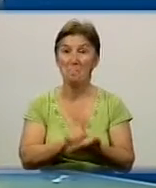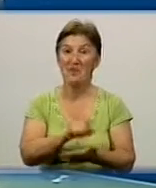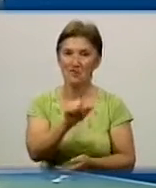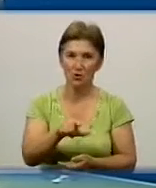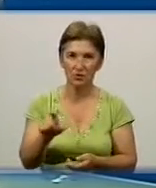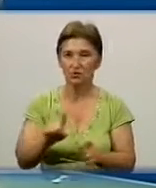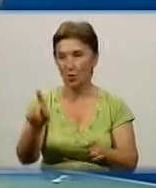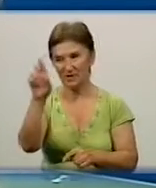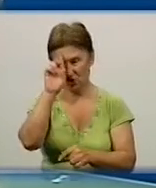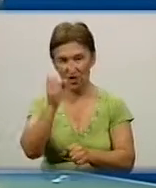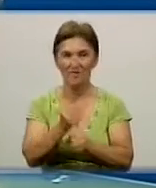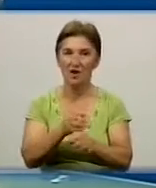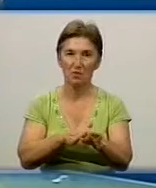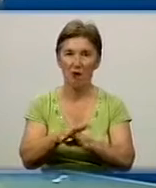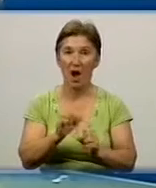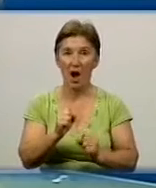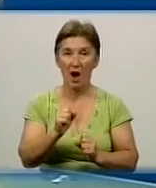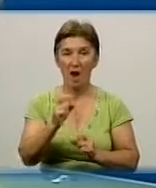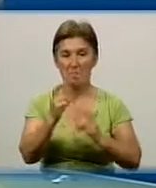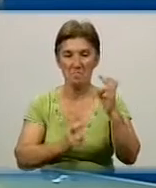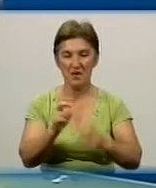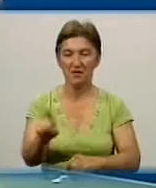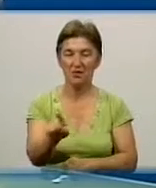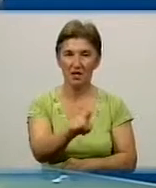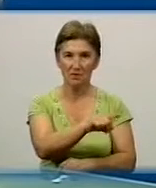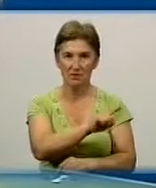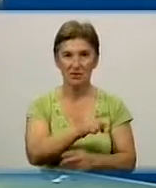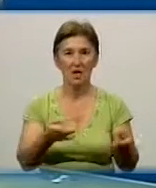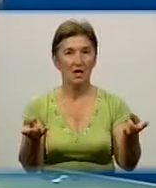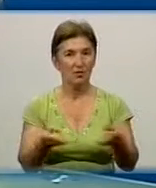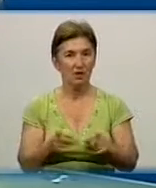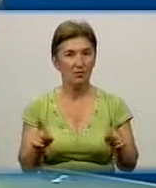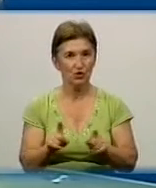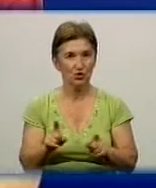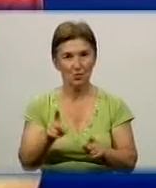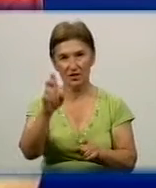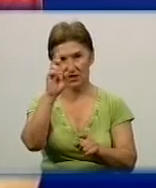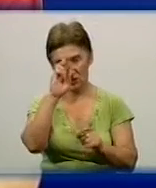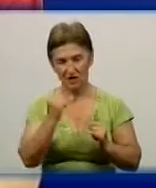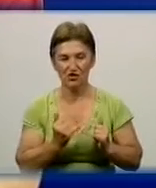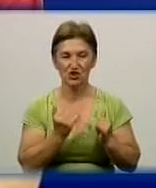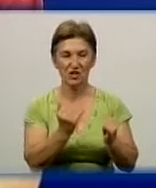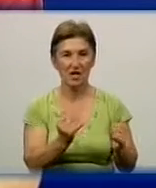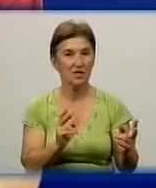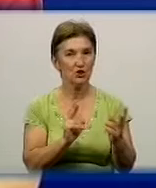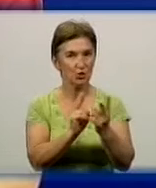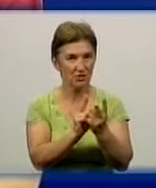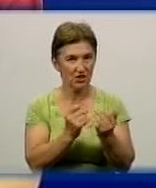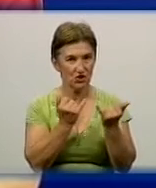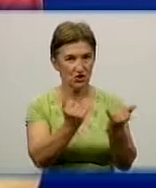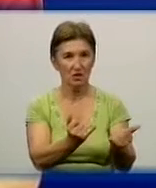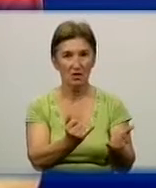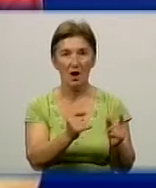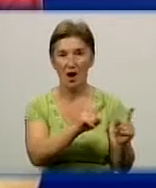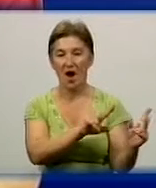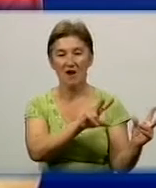держава робила. А підприємці, то треба теж, щоб держава йшла на зустріч з підприємцем і гарантувала ними